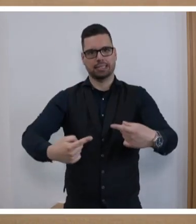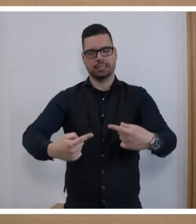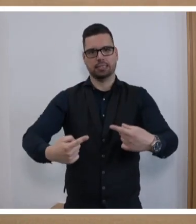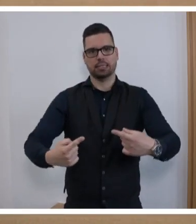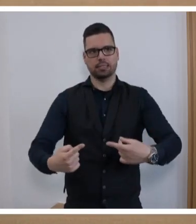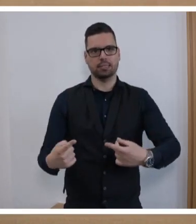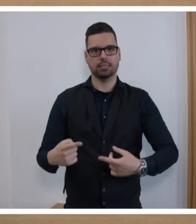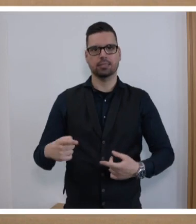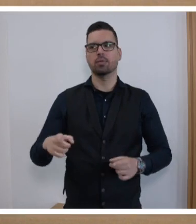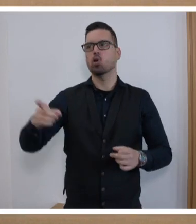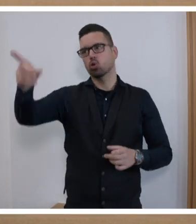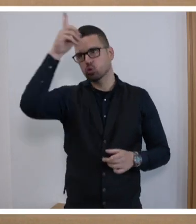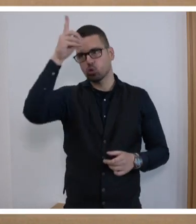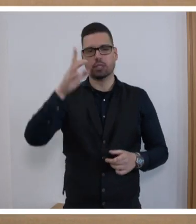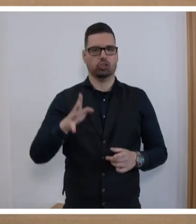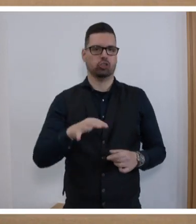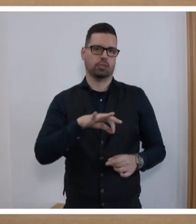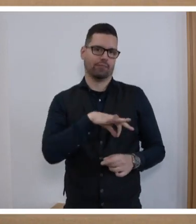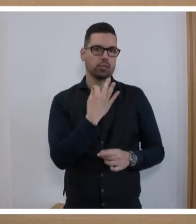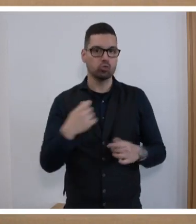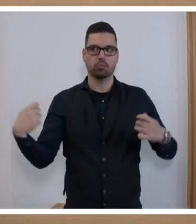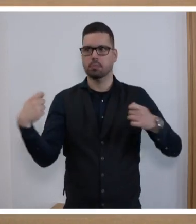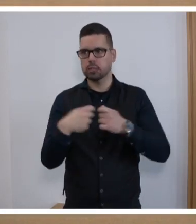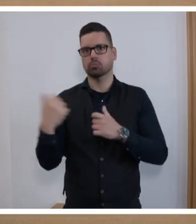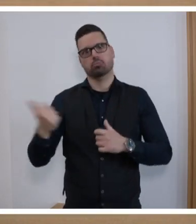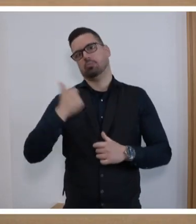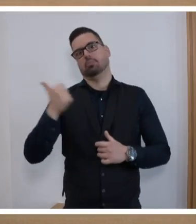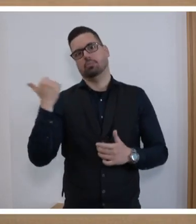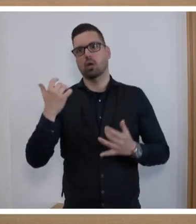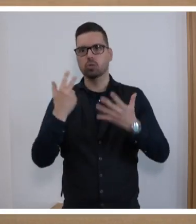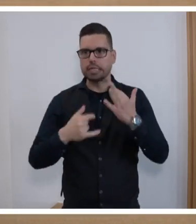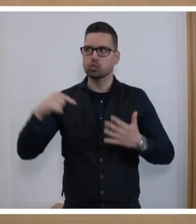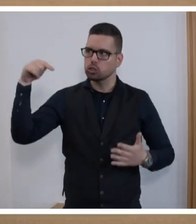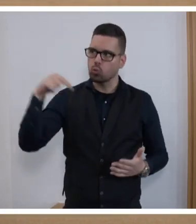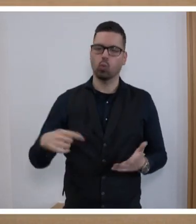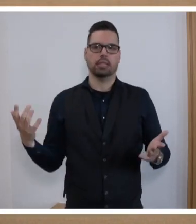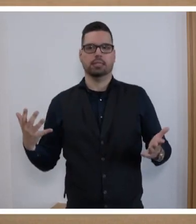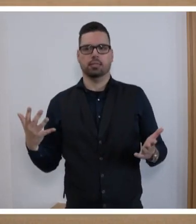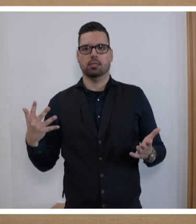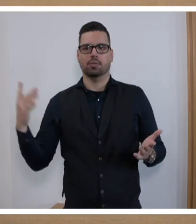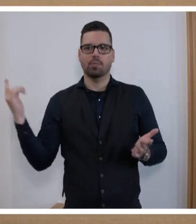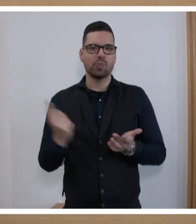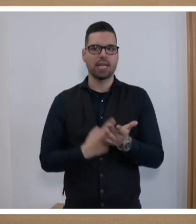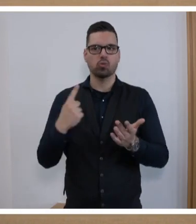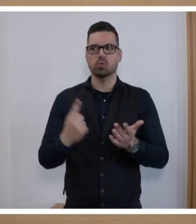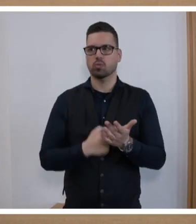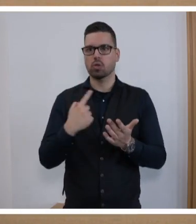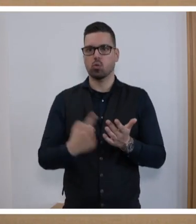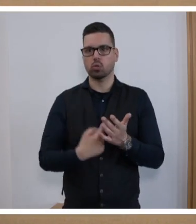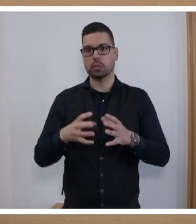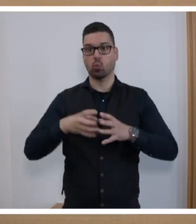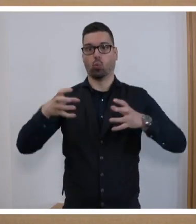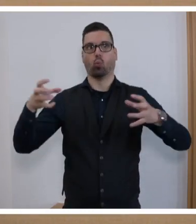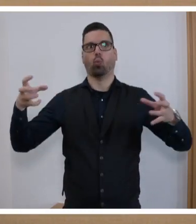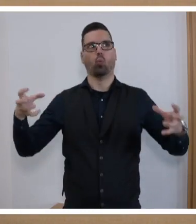exzellente deutsch-französische Beziehungen. Ausgerechnet heute, wo die Herausforderungen riesig sind, da müssen wir